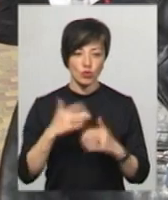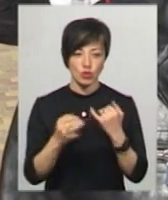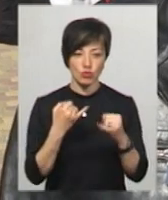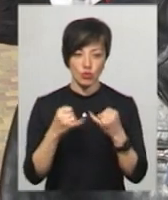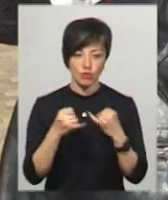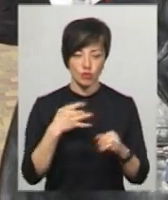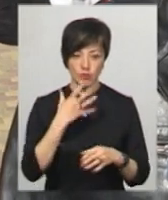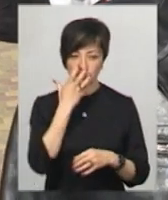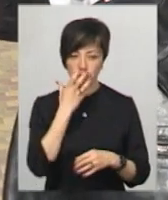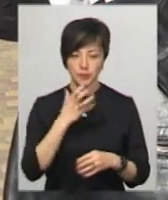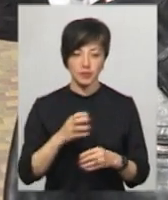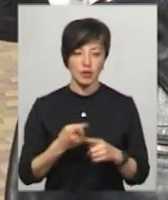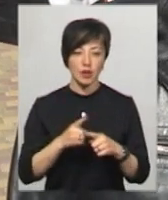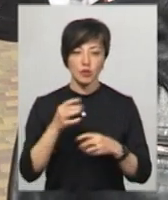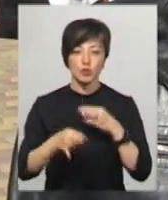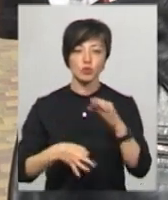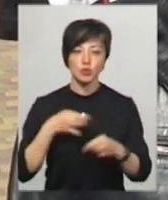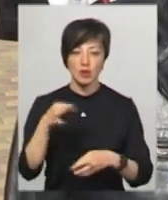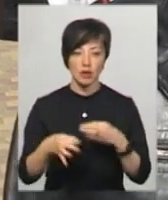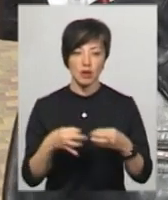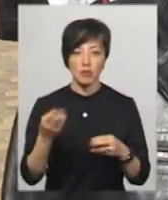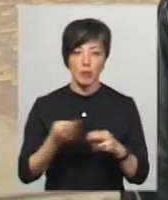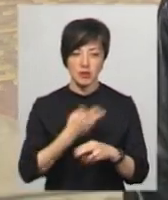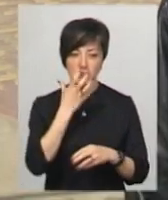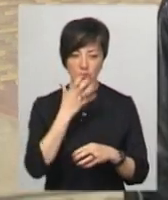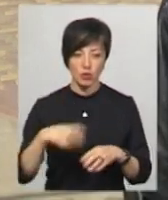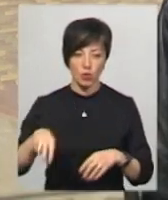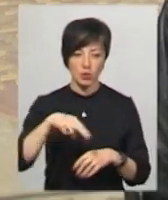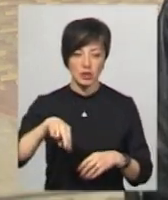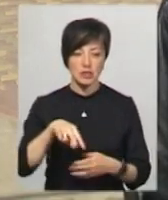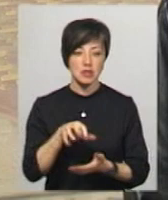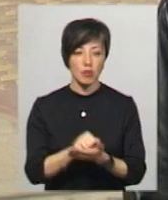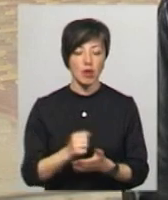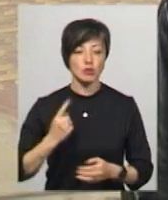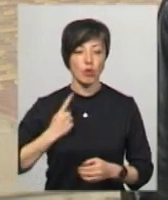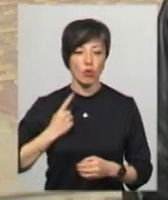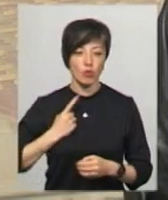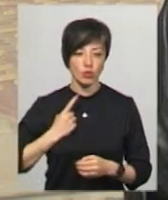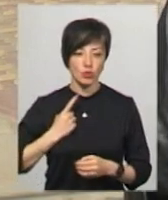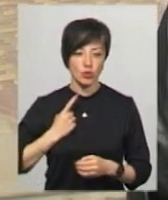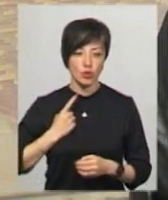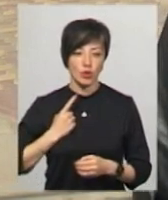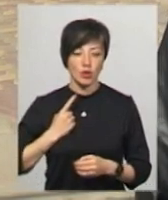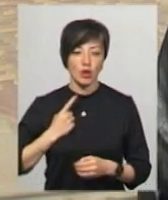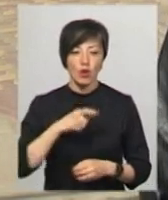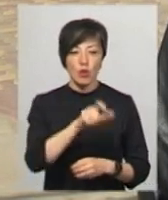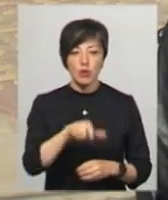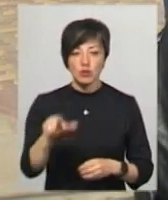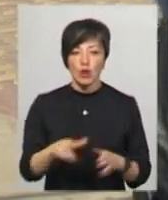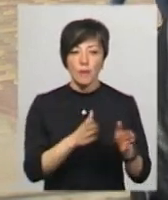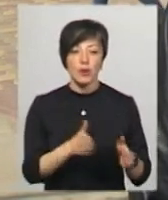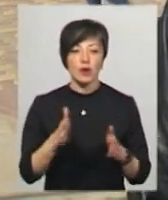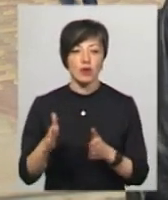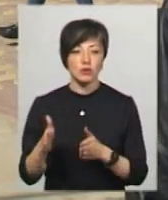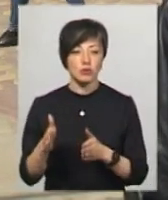жовті. Тобто ми сутки ходили без респіраторів. Там ми займалися охороною громадського порядку